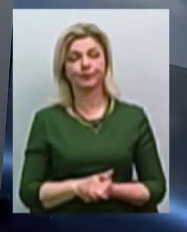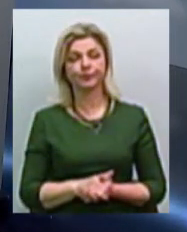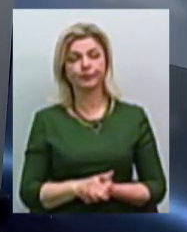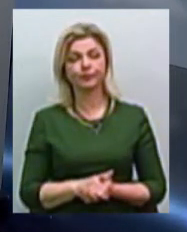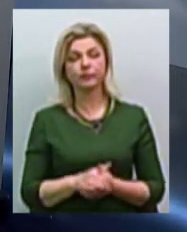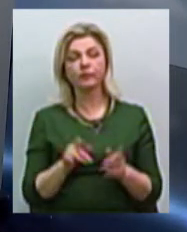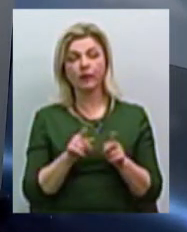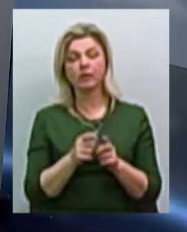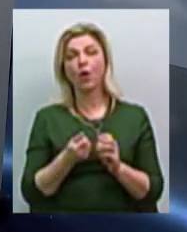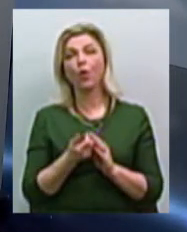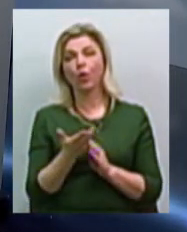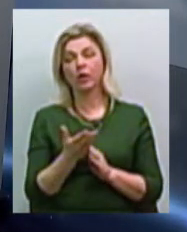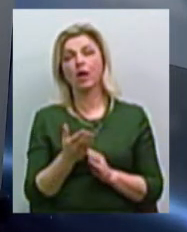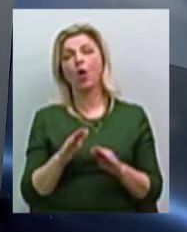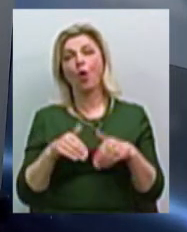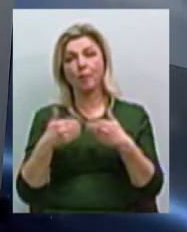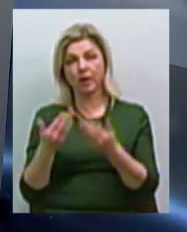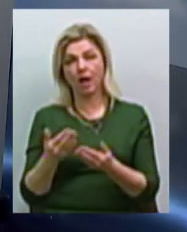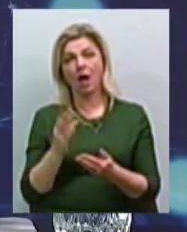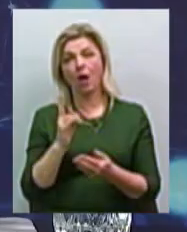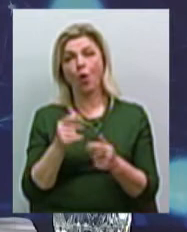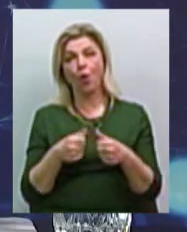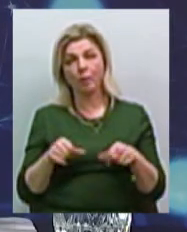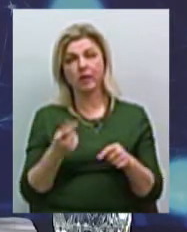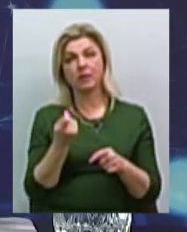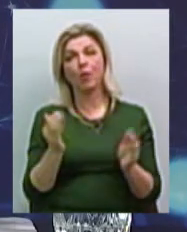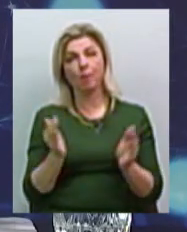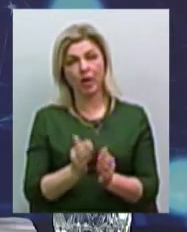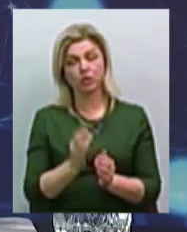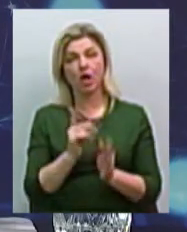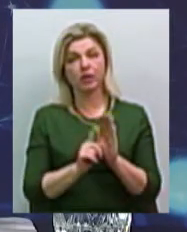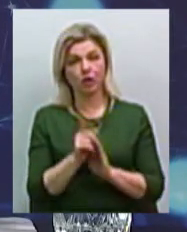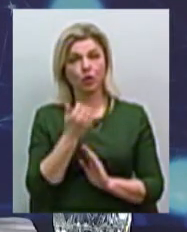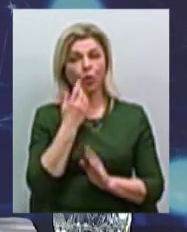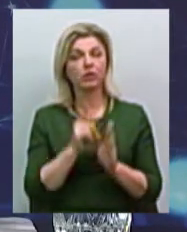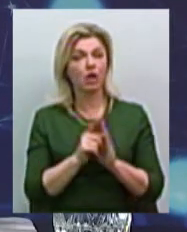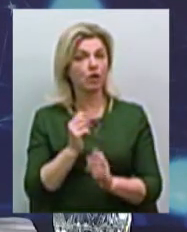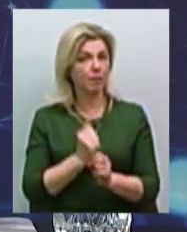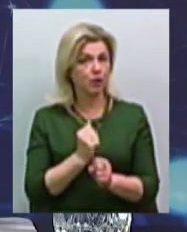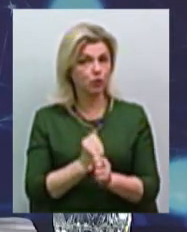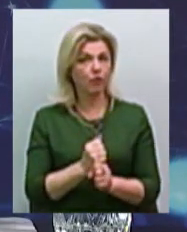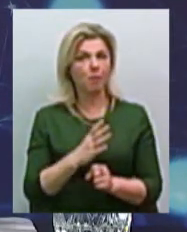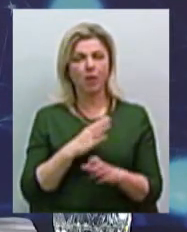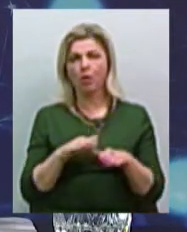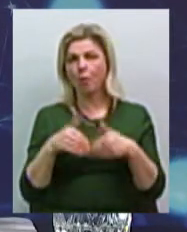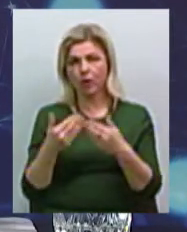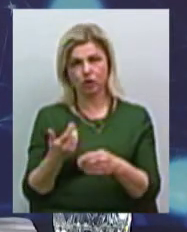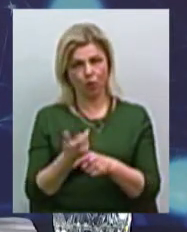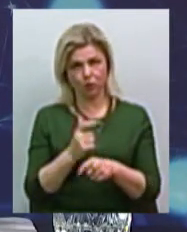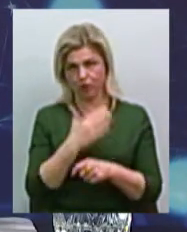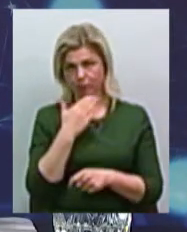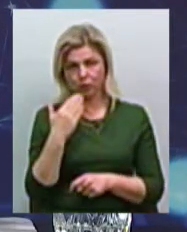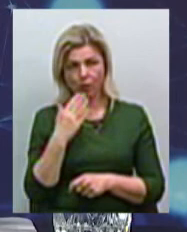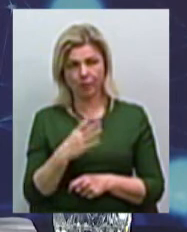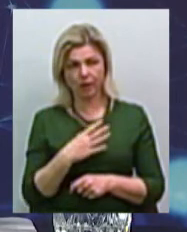кількість звернень до цієї комісії трошки зменшилася, але спочатку, коли вона почала працювати, то дійсно кількість звернень була великою, що, до